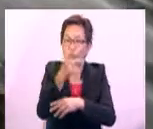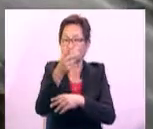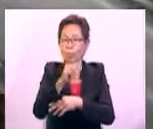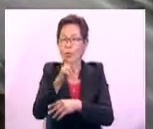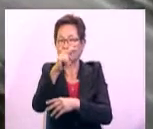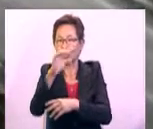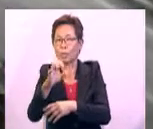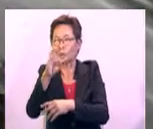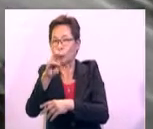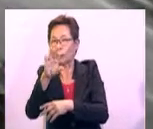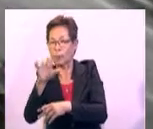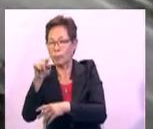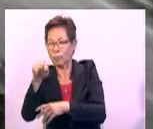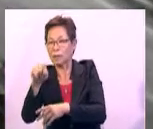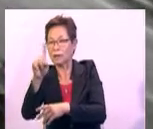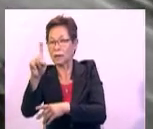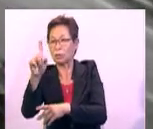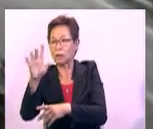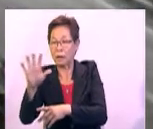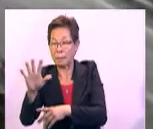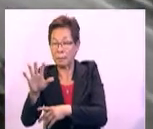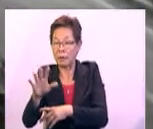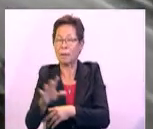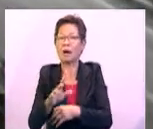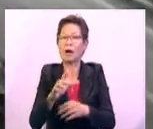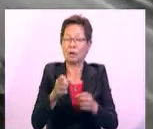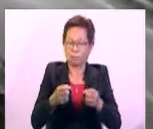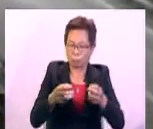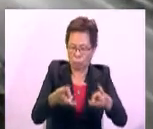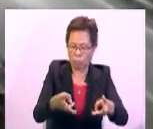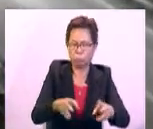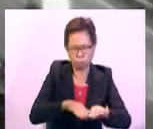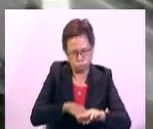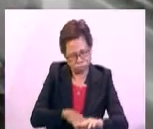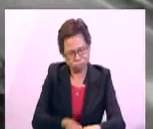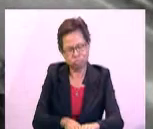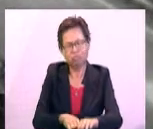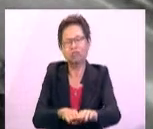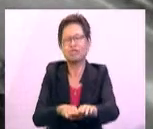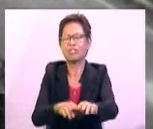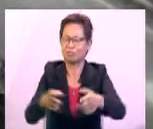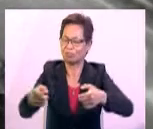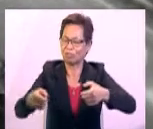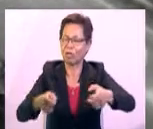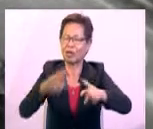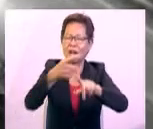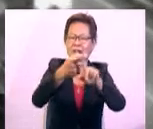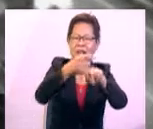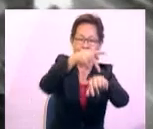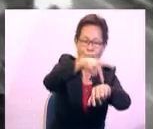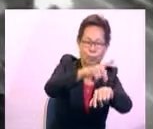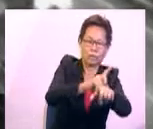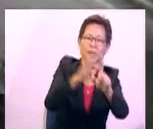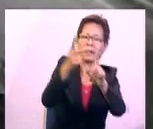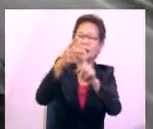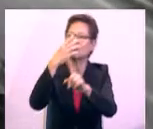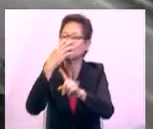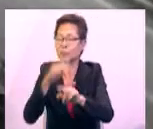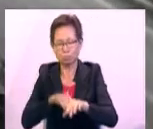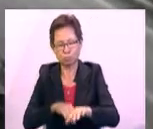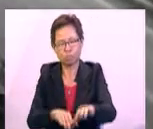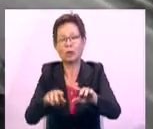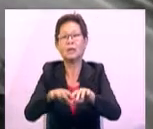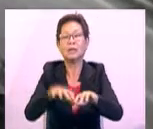265.15, trafik kelihatan lancar dan terkawal dari Podiksen ke Seremban. Di